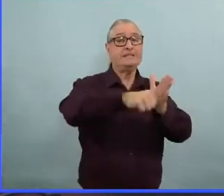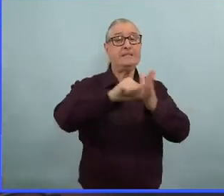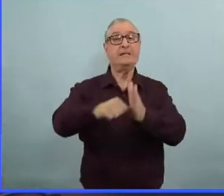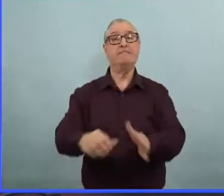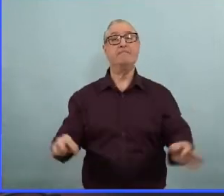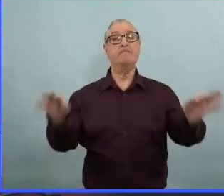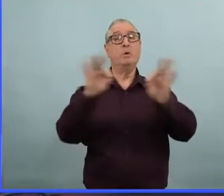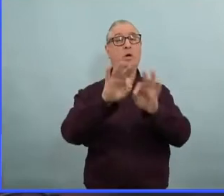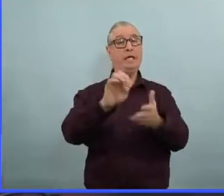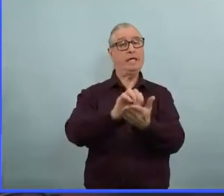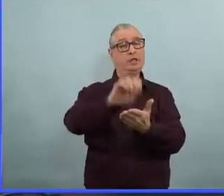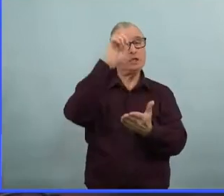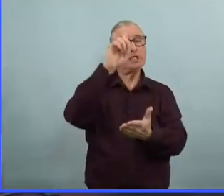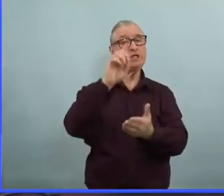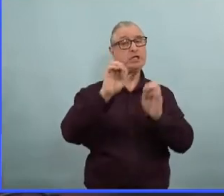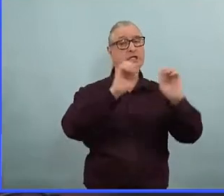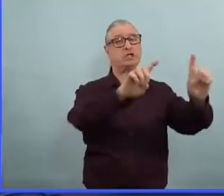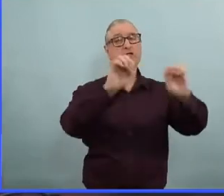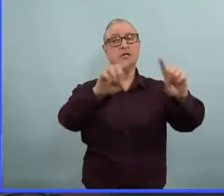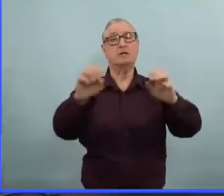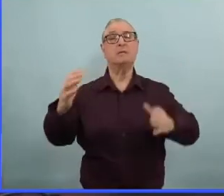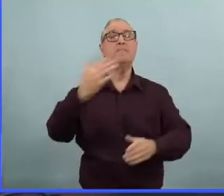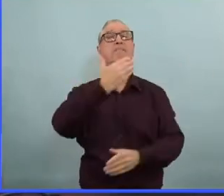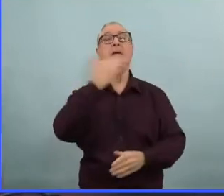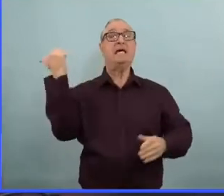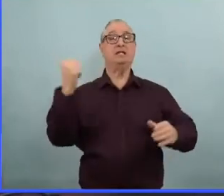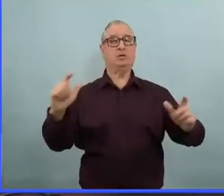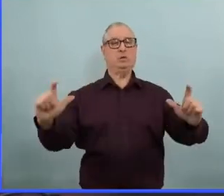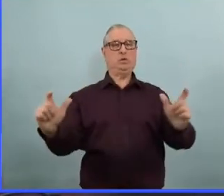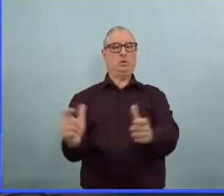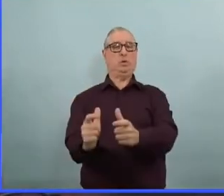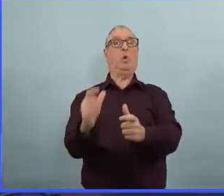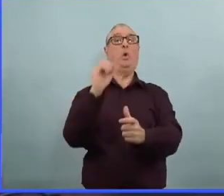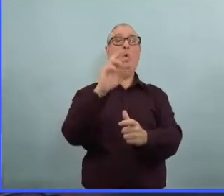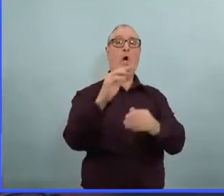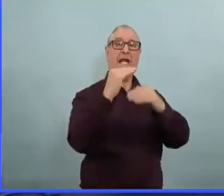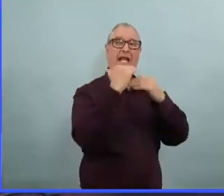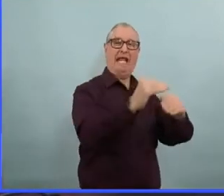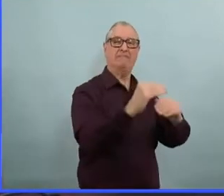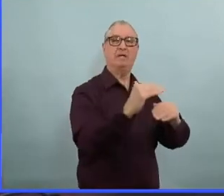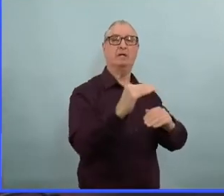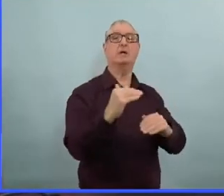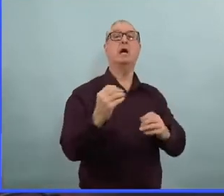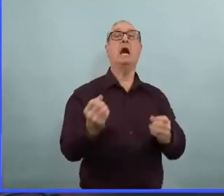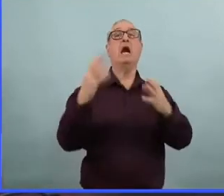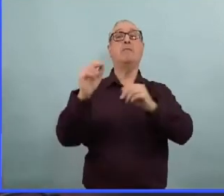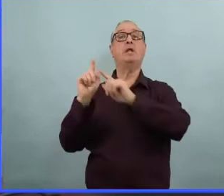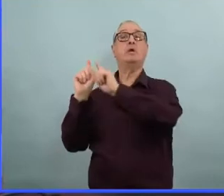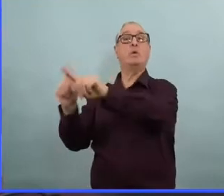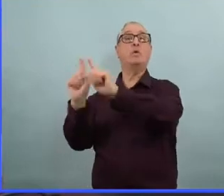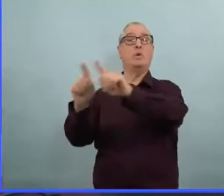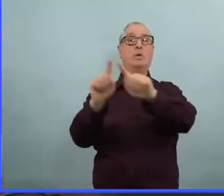qu'on peut pour réduire la taille de ces rassemblements. Et bien sûr, si vous êtes une personne qui a un risque accru de maladie grave, eh bien, vous devez